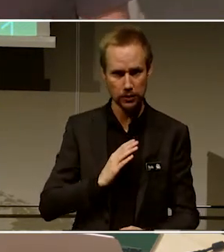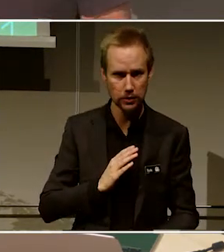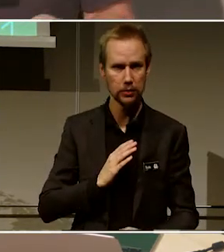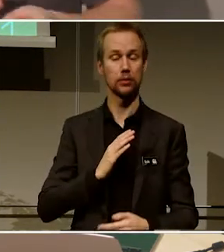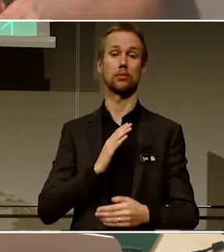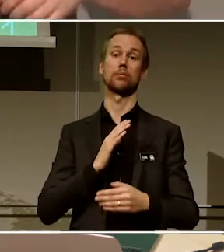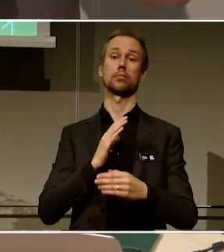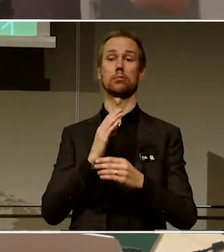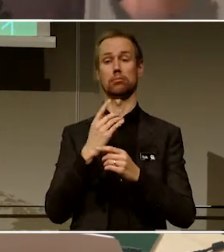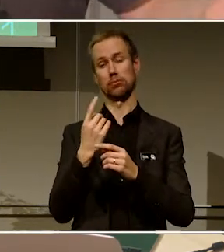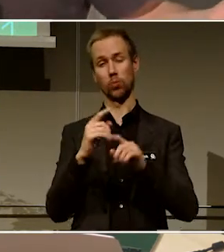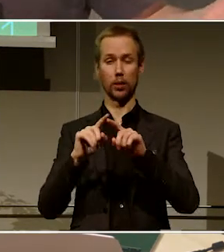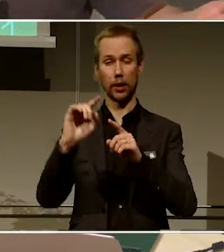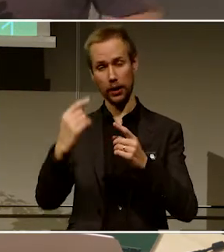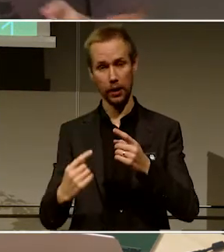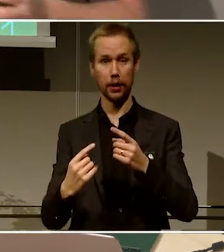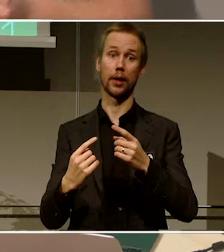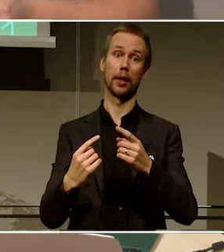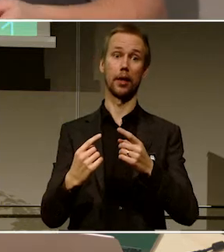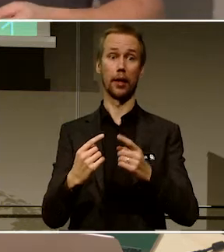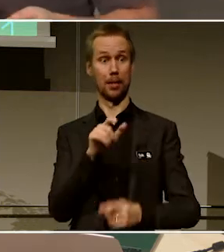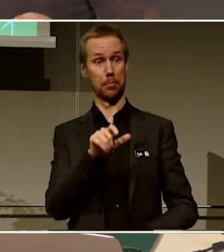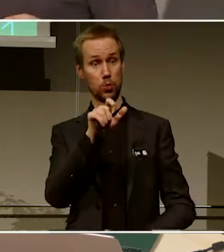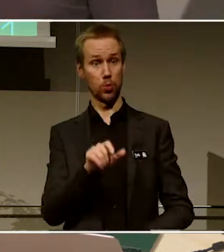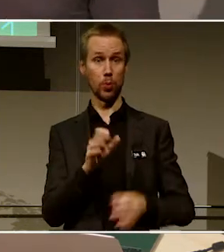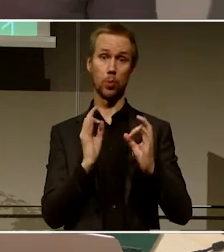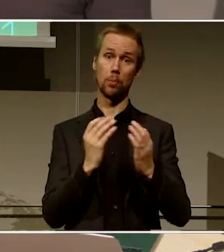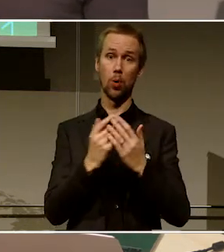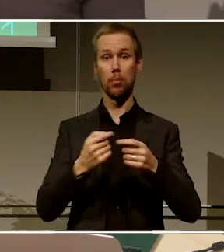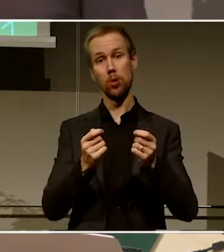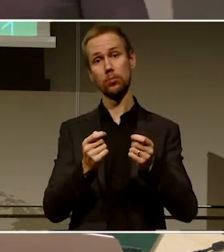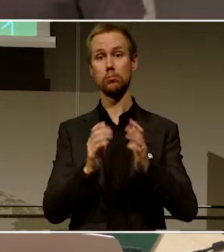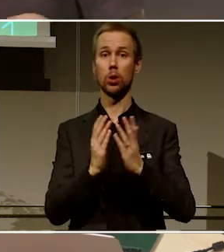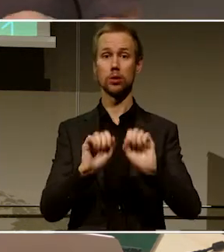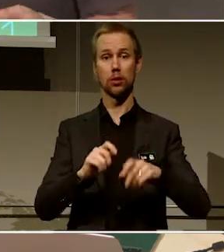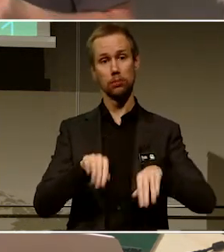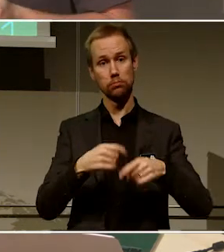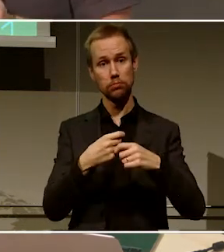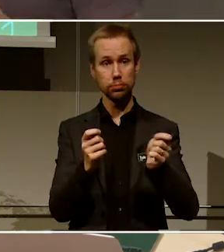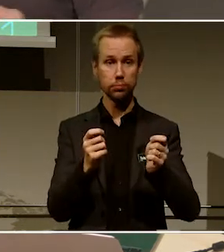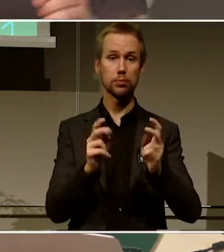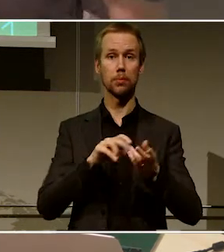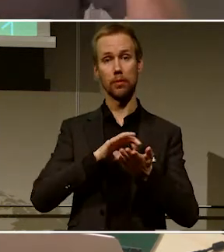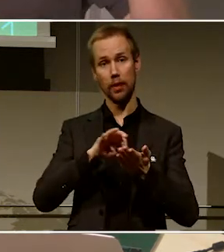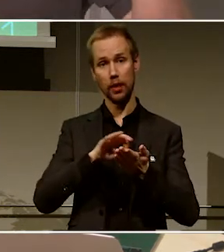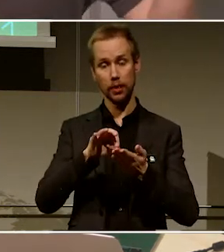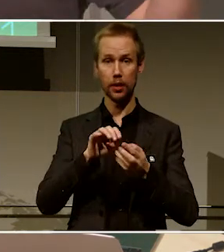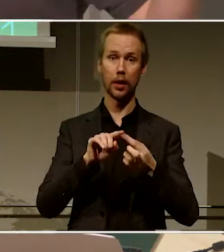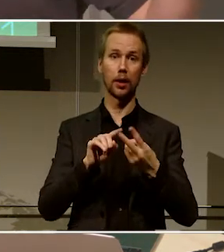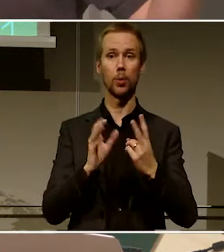gränsen ungefär Hur många böcker ska man ha gett ut som författare Hur känd ska man vara som idrottsperson för att det ska finnas en artikel om Så